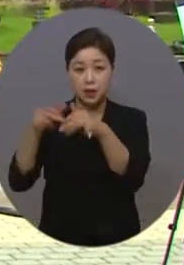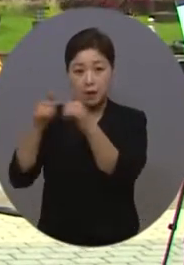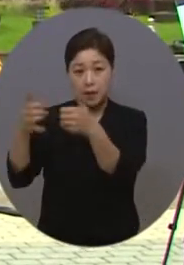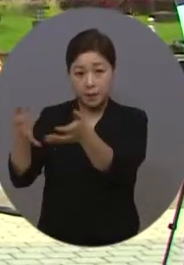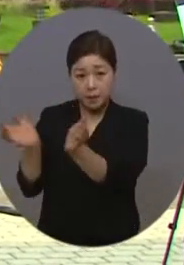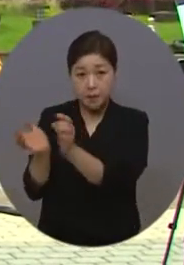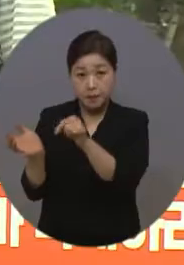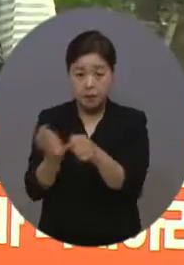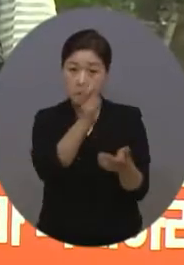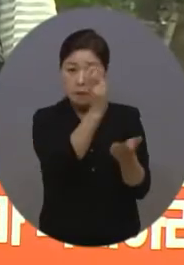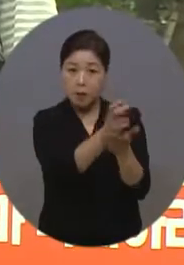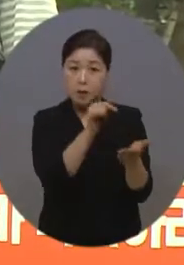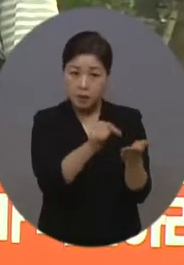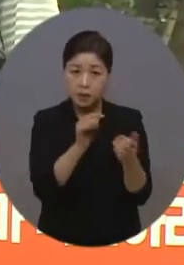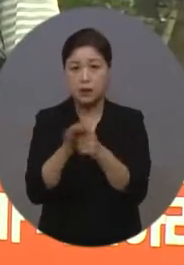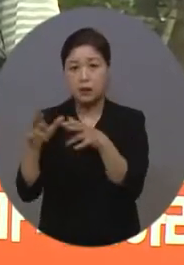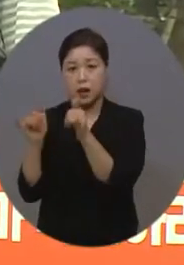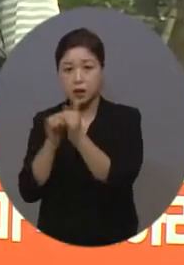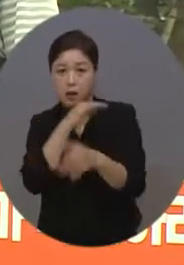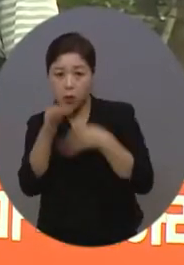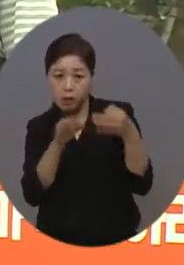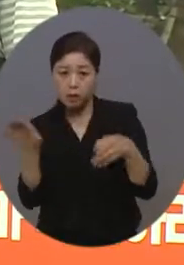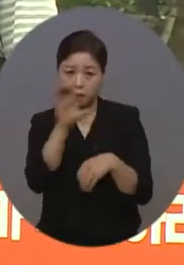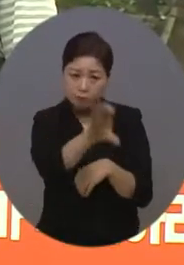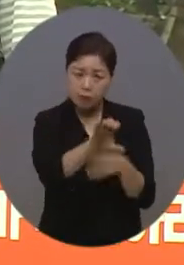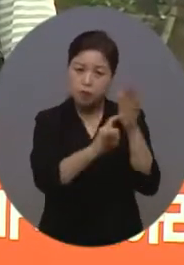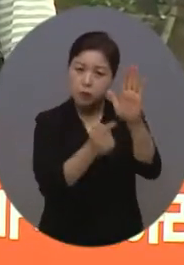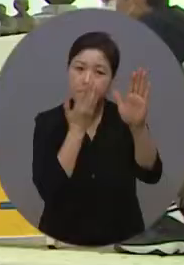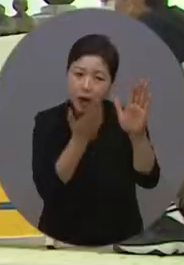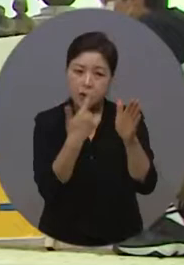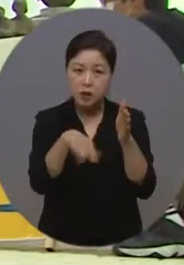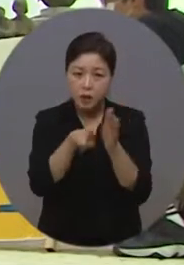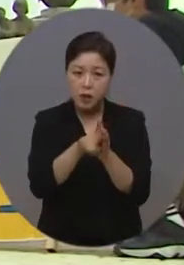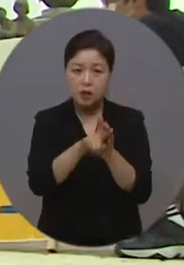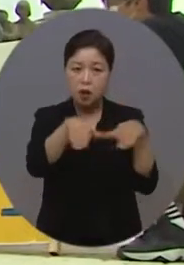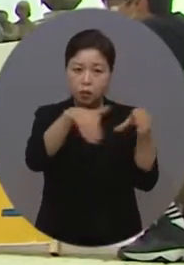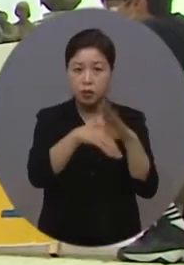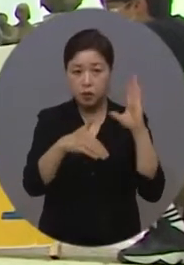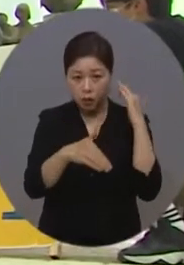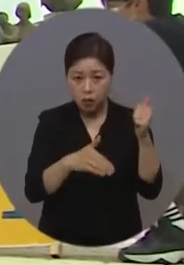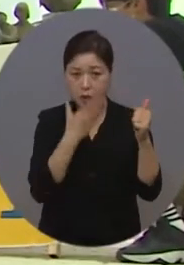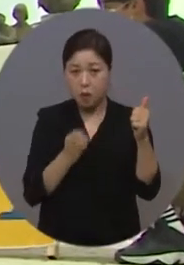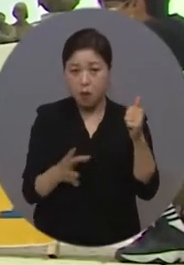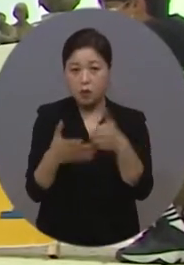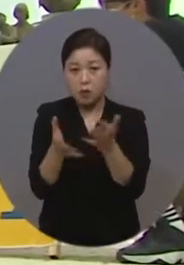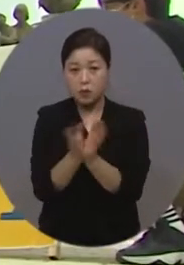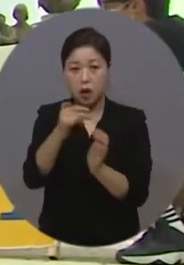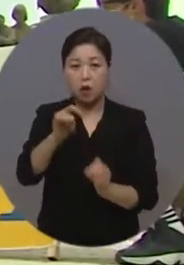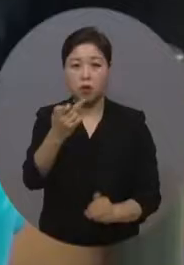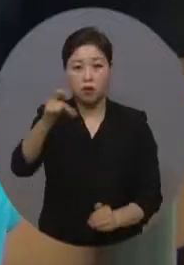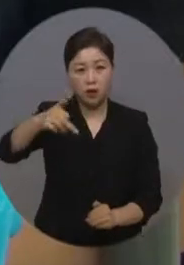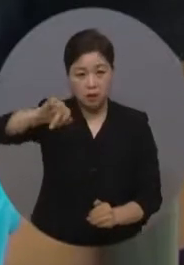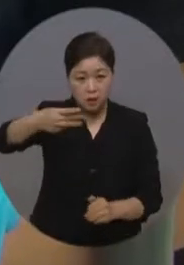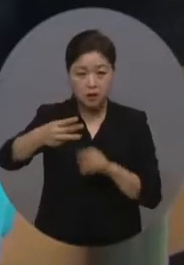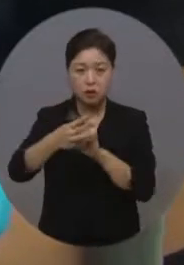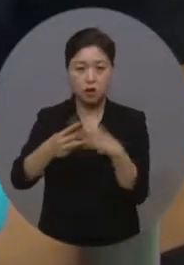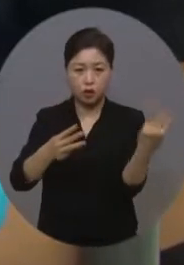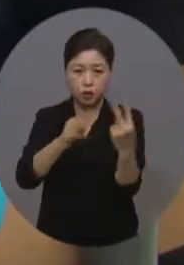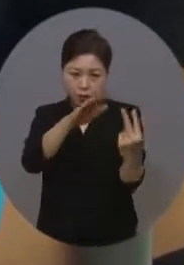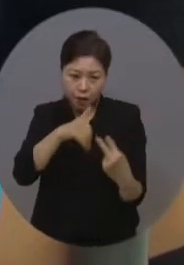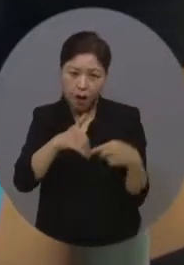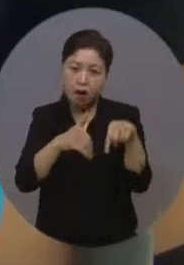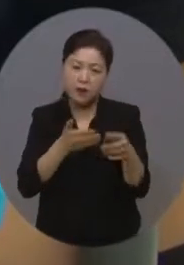해당 법안이 당가자의 목소리를 반영할 수 있도록 문재인 대통령, 보건복지부 권덕철 장관에게 면담을 촉구하는